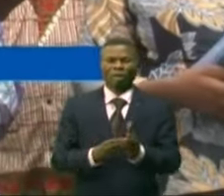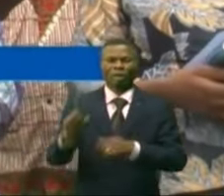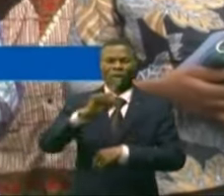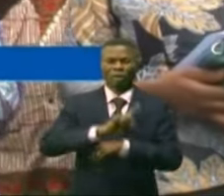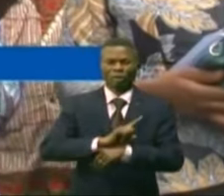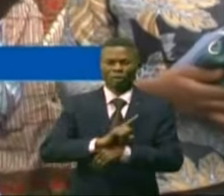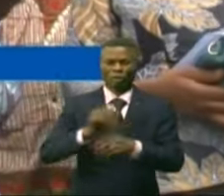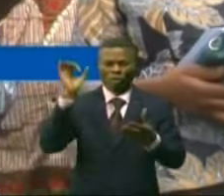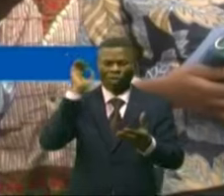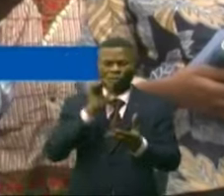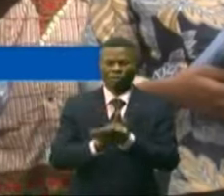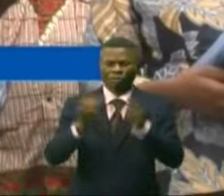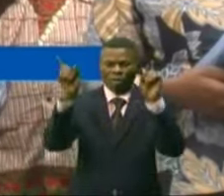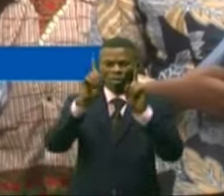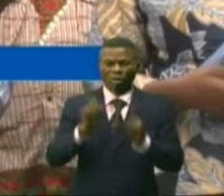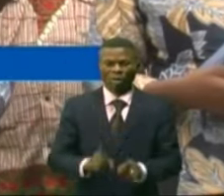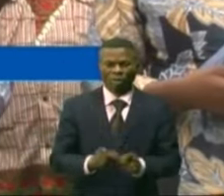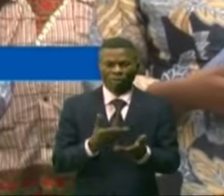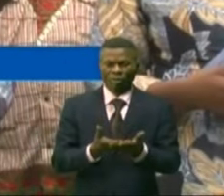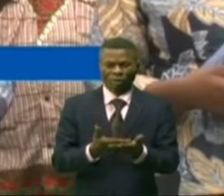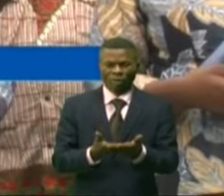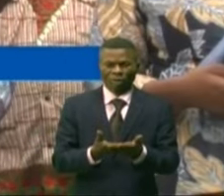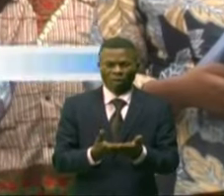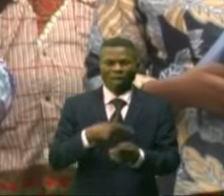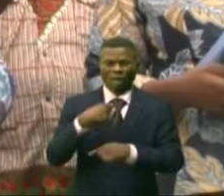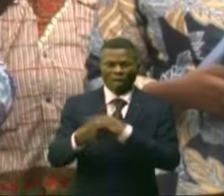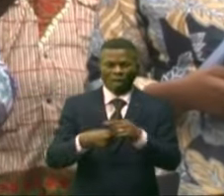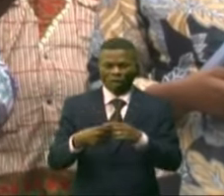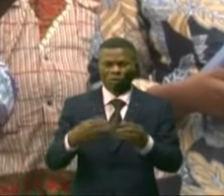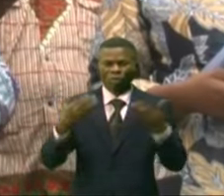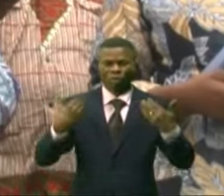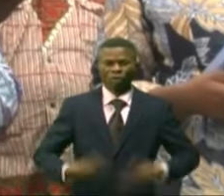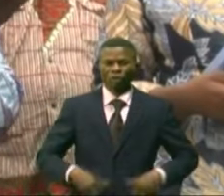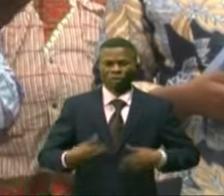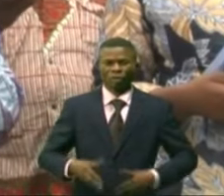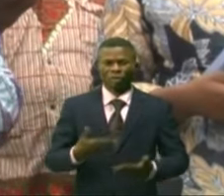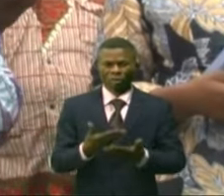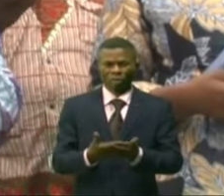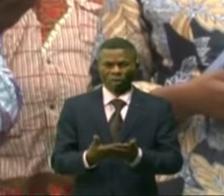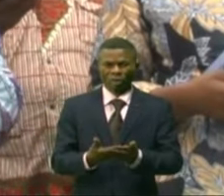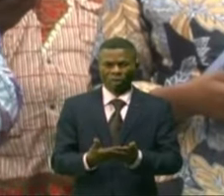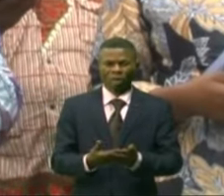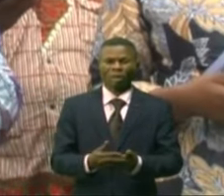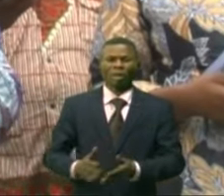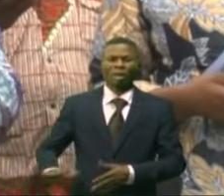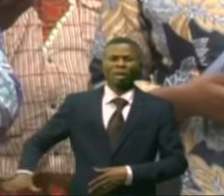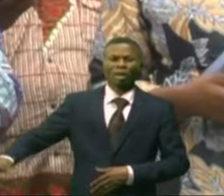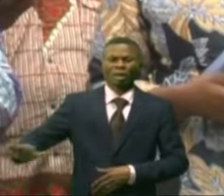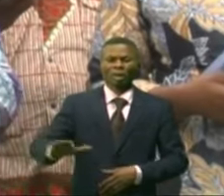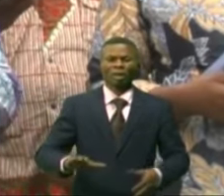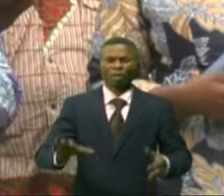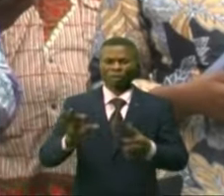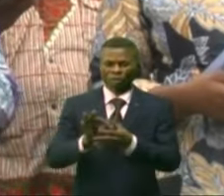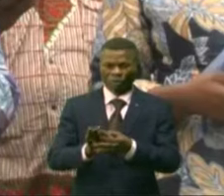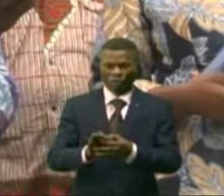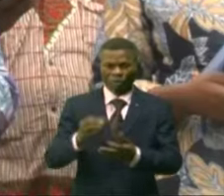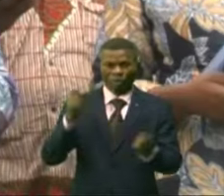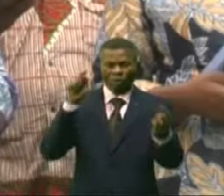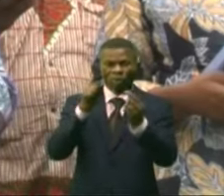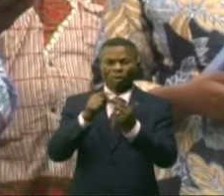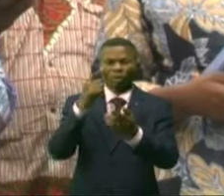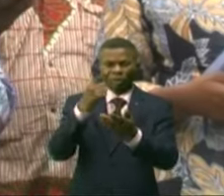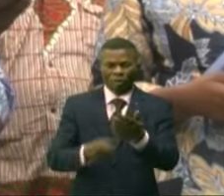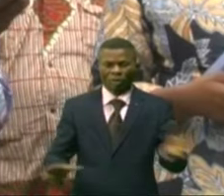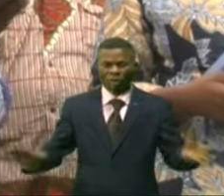africaine, Jifa, a été instituée par les Nations Unies dans le but d